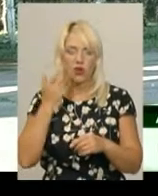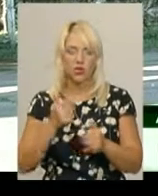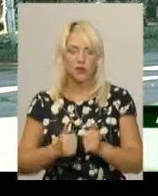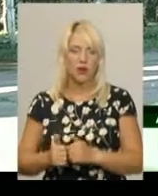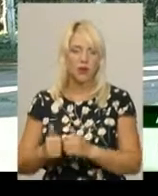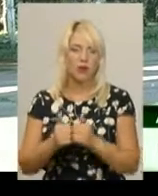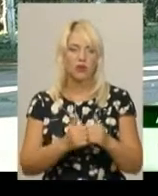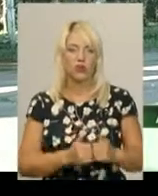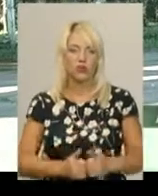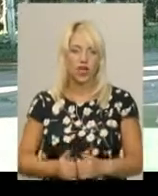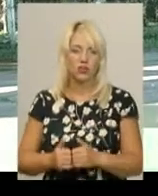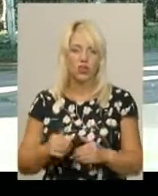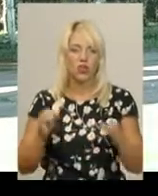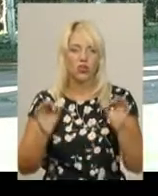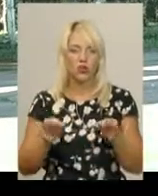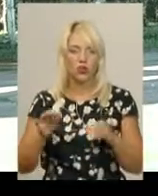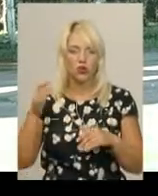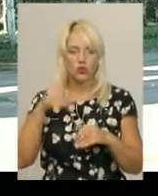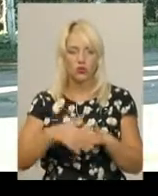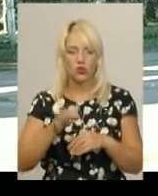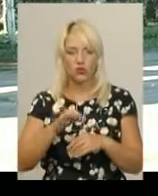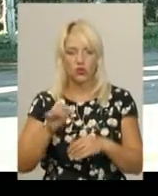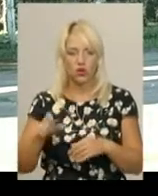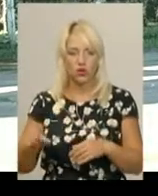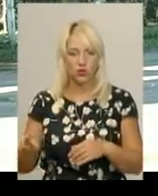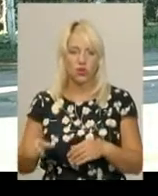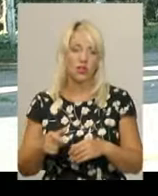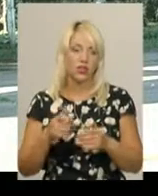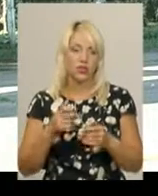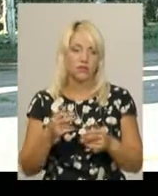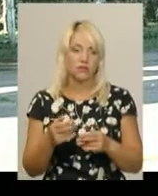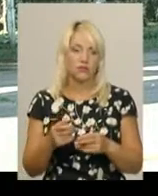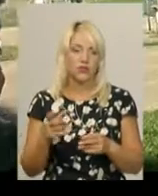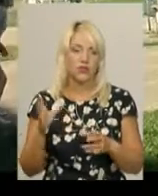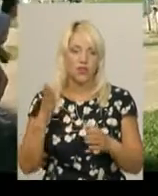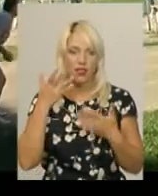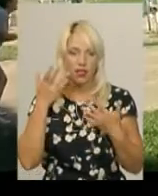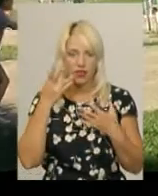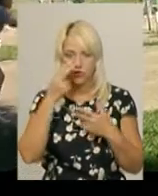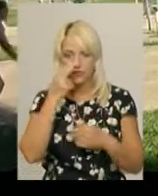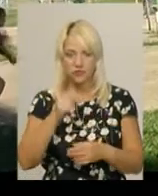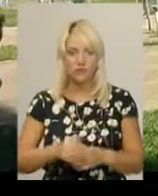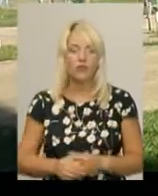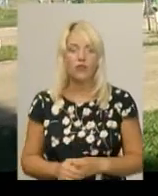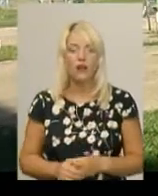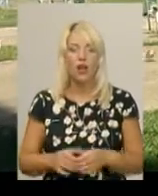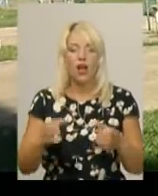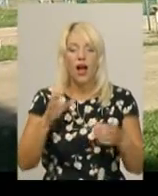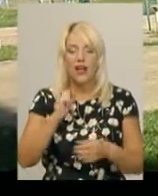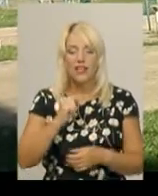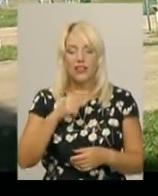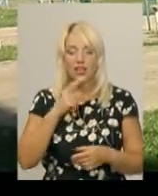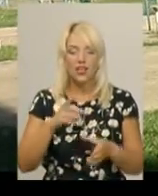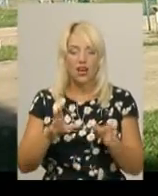нормальні, розуміючі люди, то бої вливаються швидше». Ангеліна каже, разом з командою